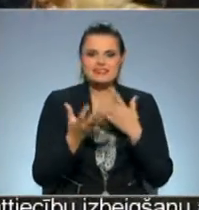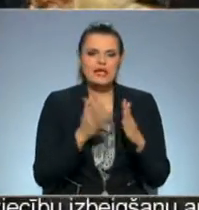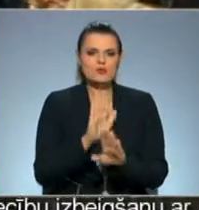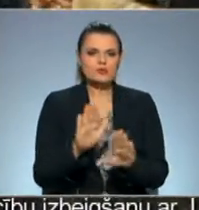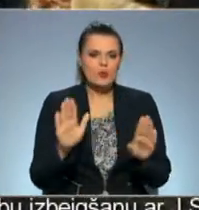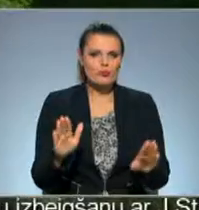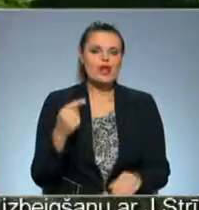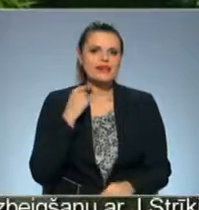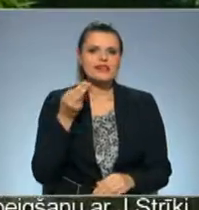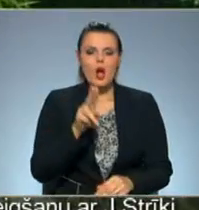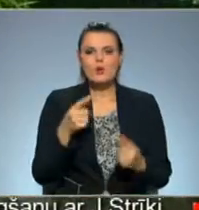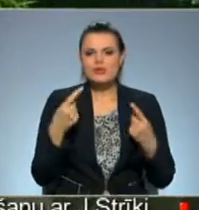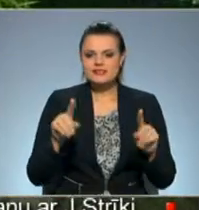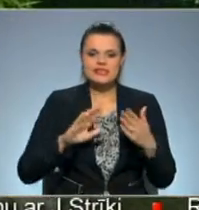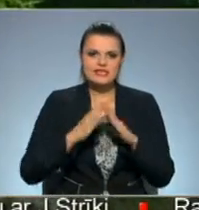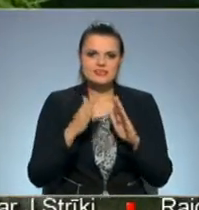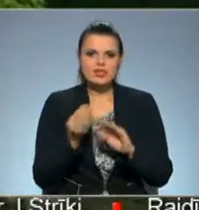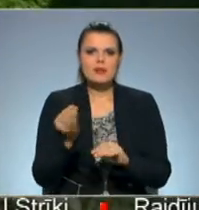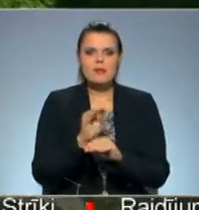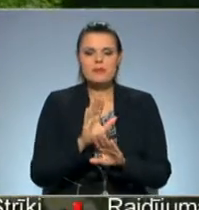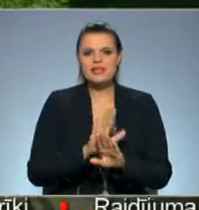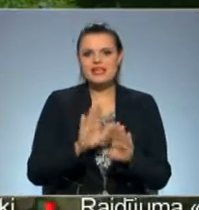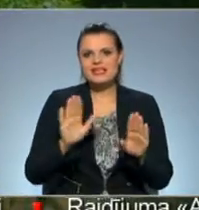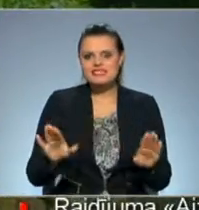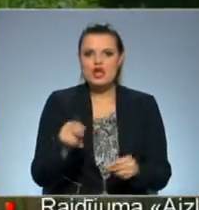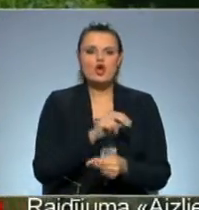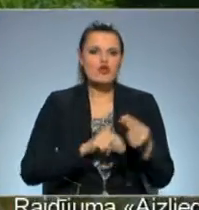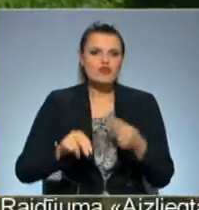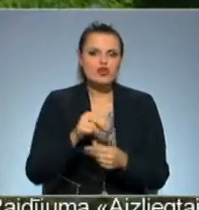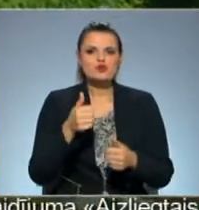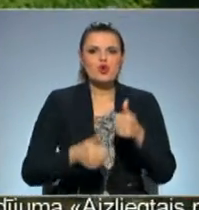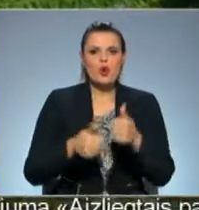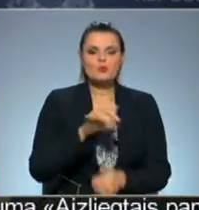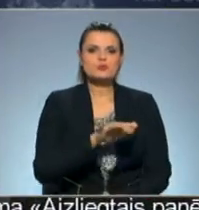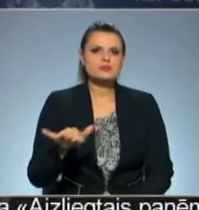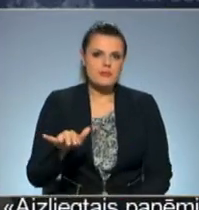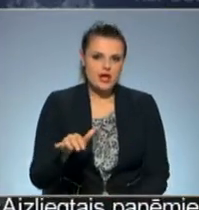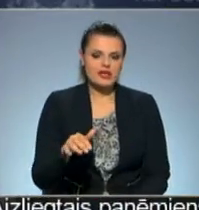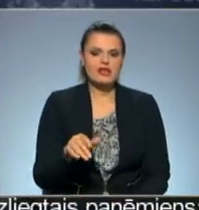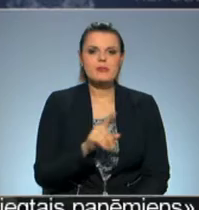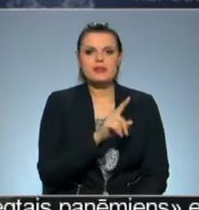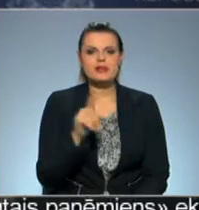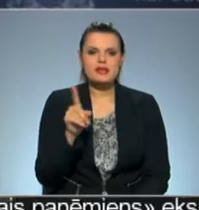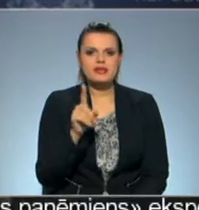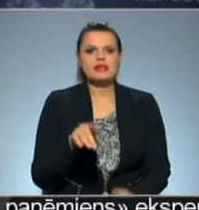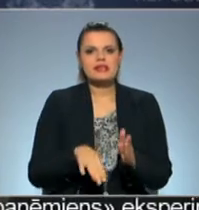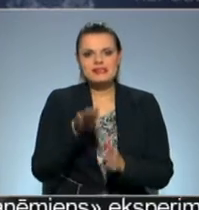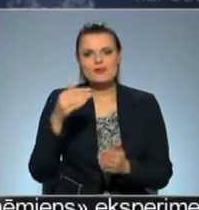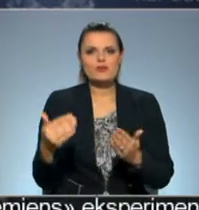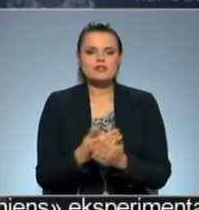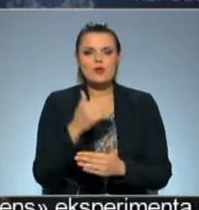gan Rīgā, gan citās pilsētās papildinās izstādes konferences un konkurs bērniem. Ir izaugusi jauna